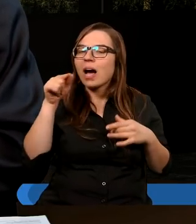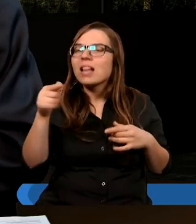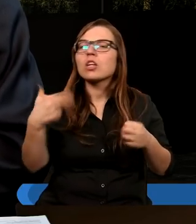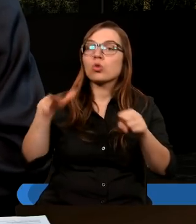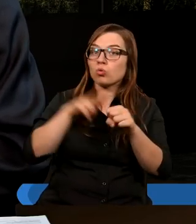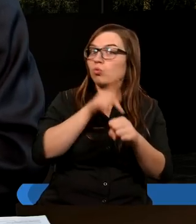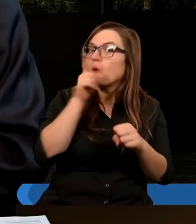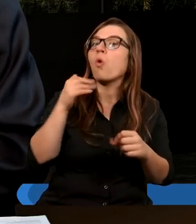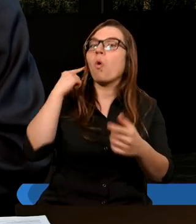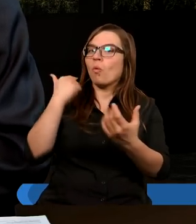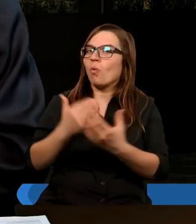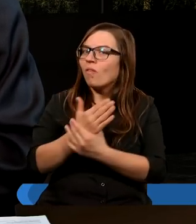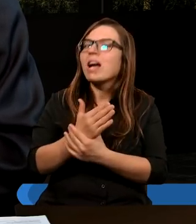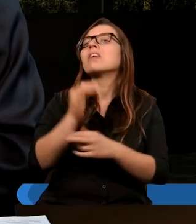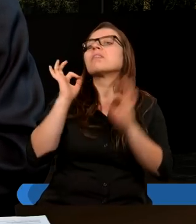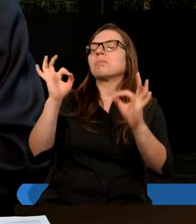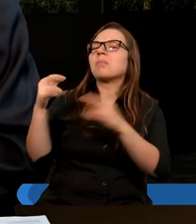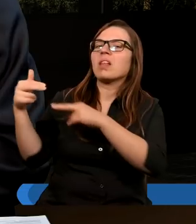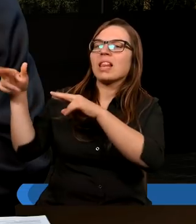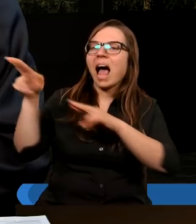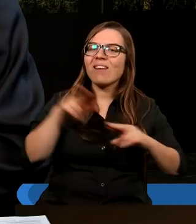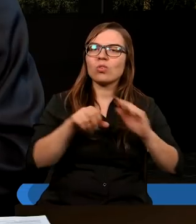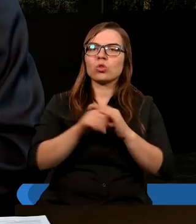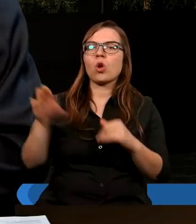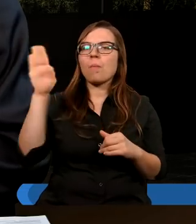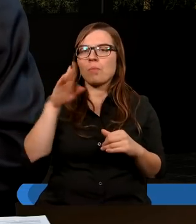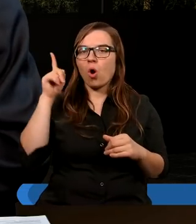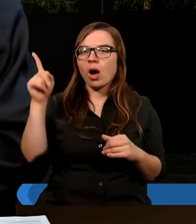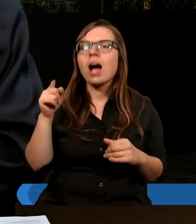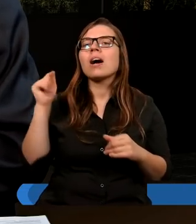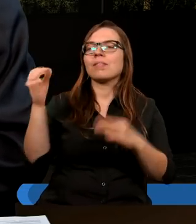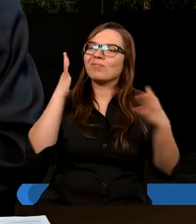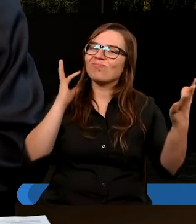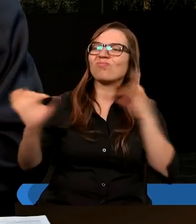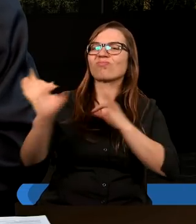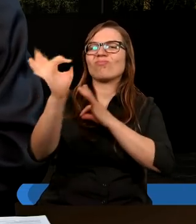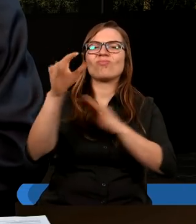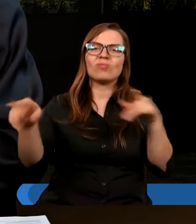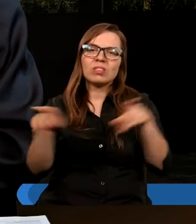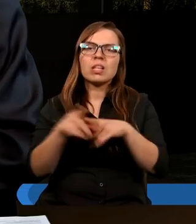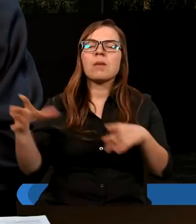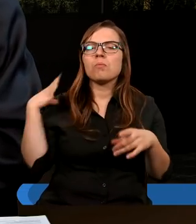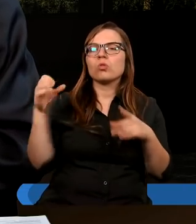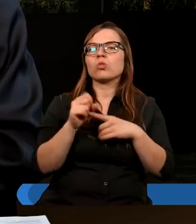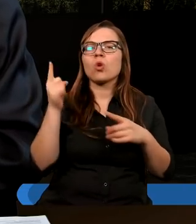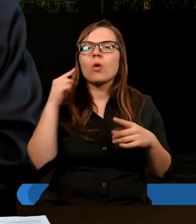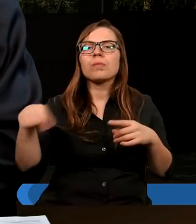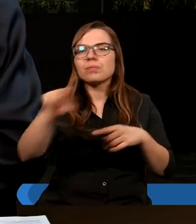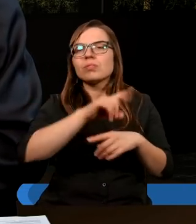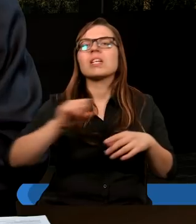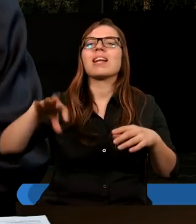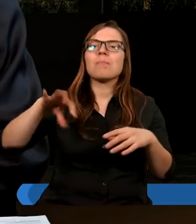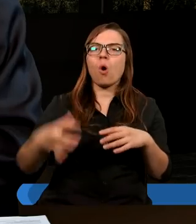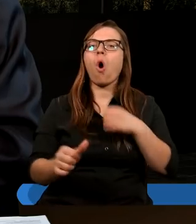uwierzyli i nawrócili się do Pana. Wieś o nich dotarła także do uszu zboru w